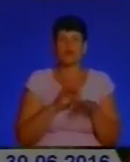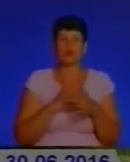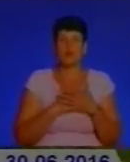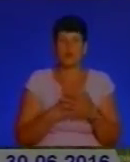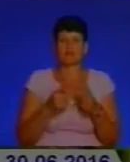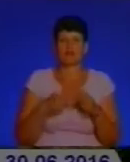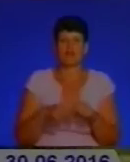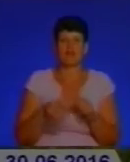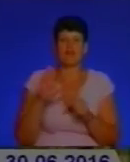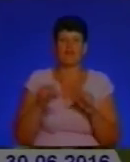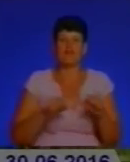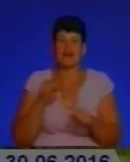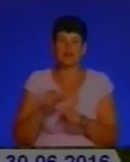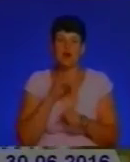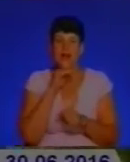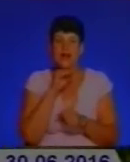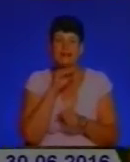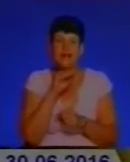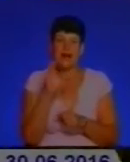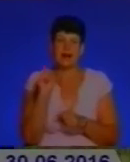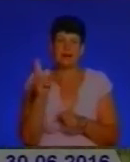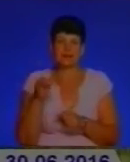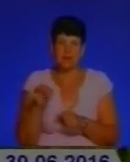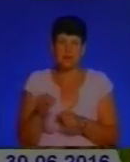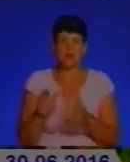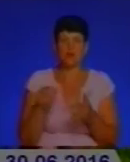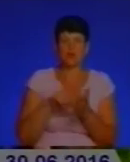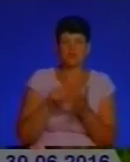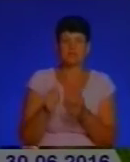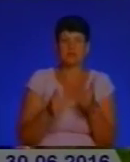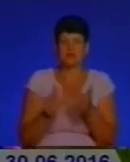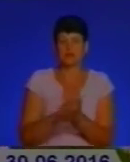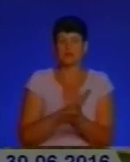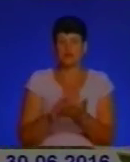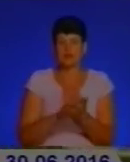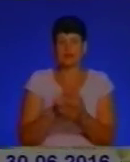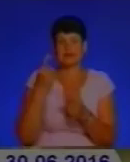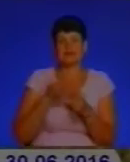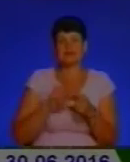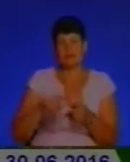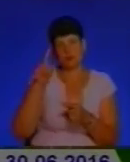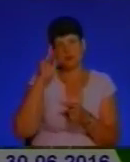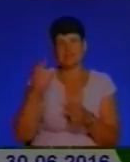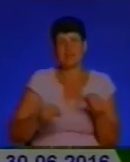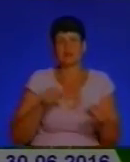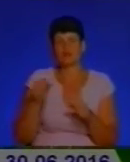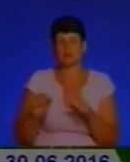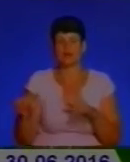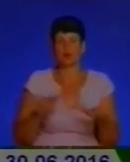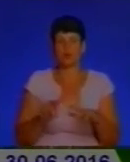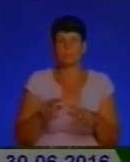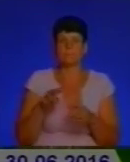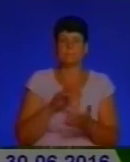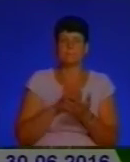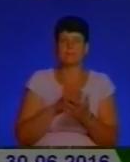«Велоакадемія». Участь у змаганнях безкоштовна. Мета велоперегонів – популяризація велосипедного руху «Марафон команд